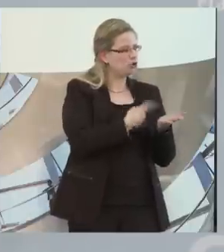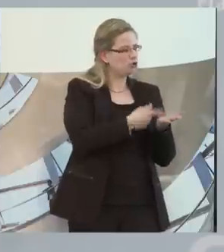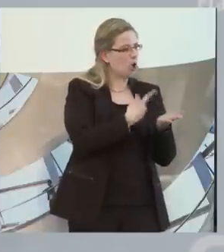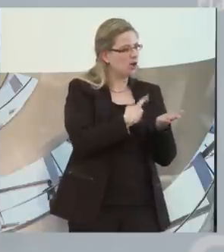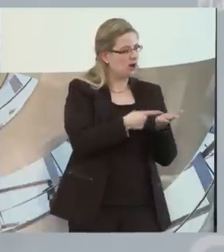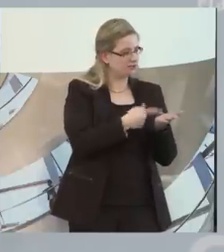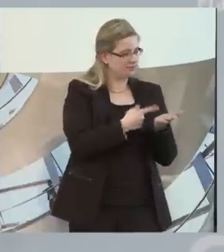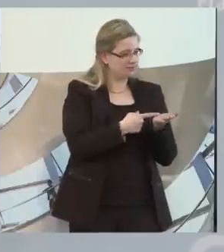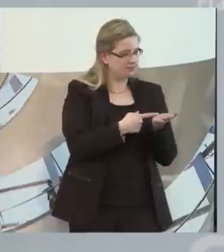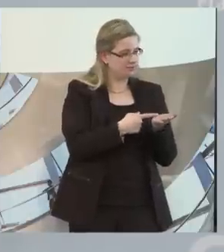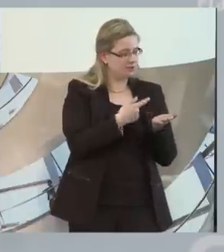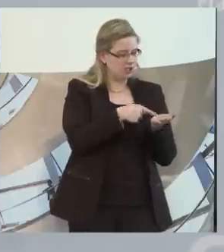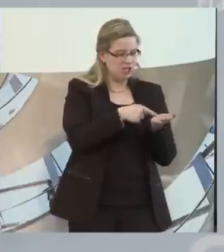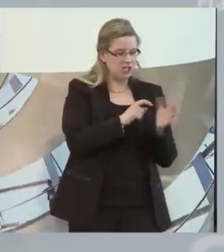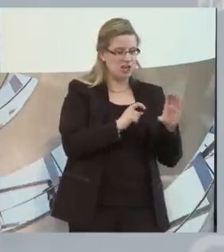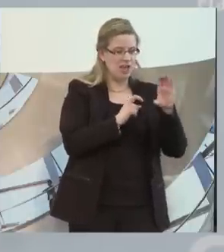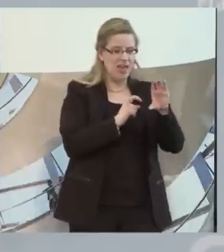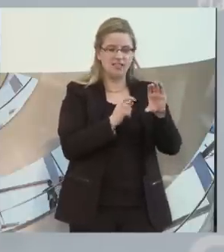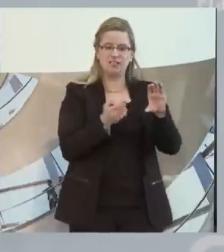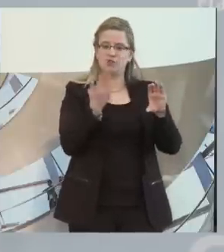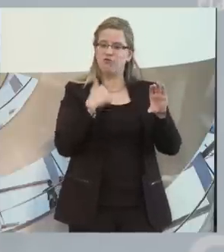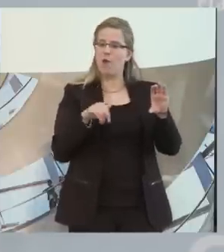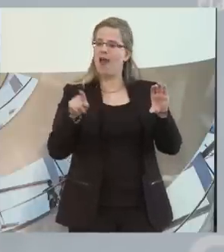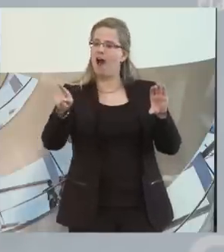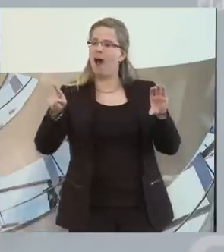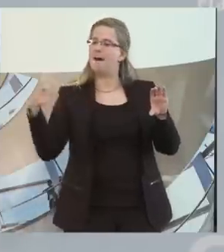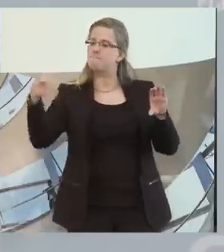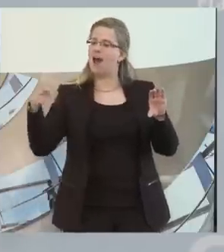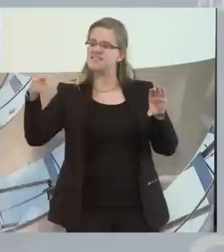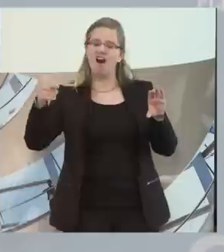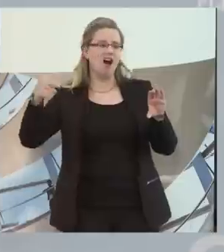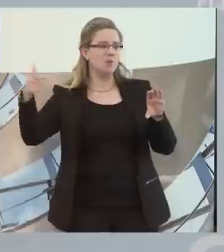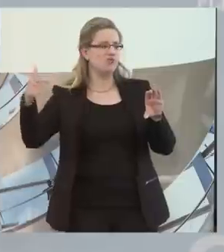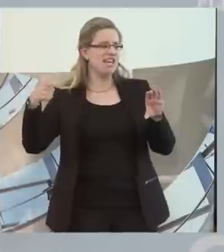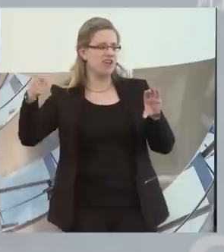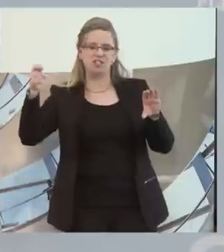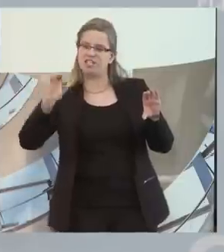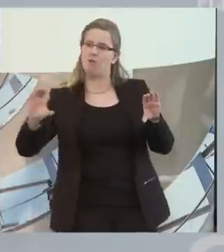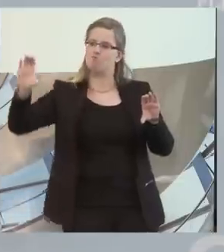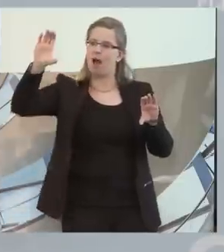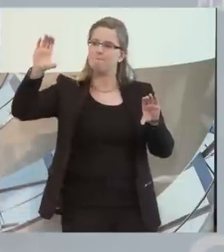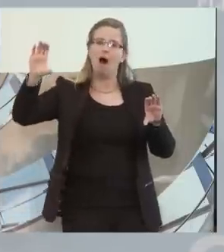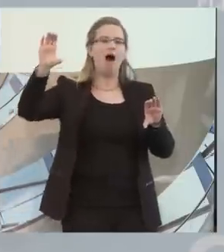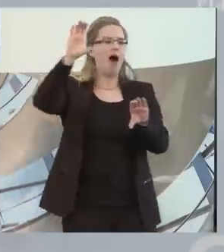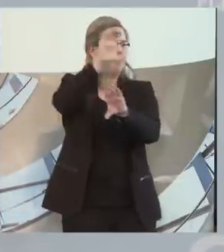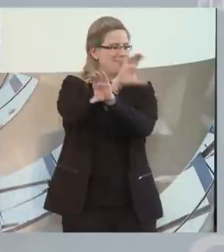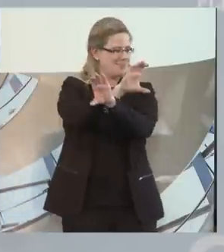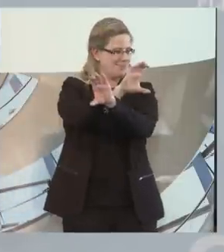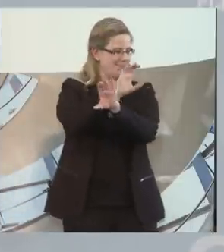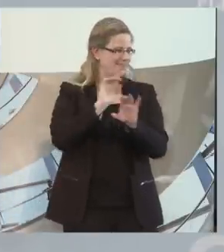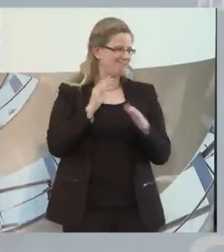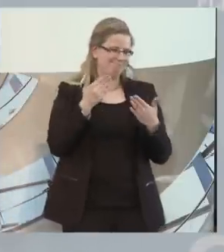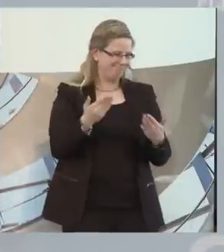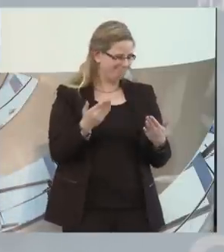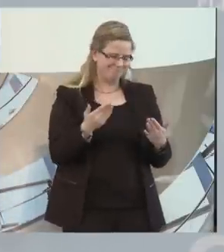ich steuerfinanziertes Geld, ersetzt durch beitragsfinanziertes Geld. Und dafür bin ich da nicht so sehr zu haben,